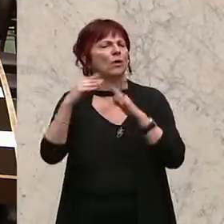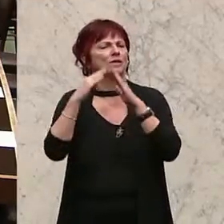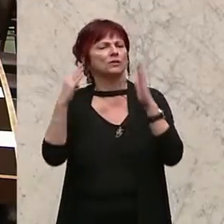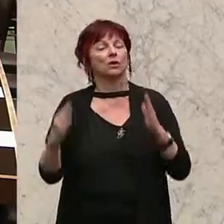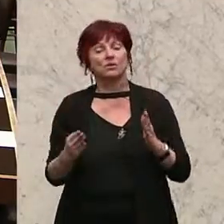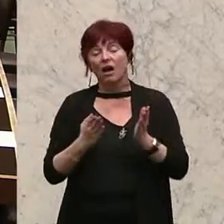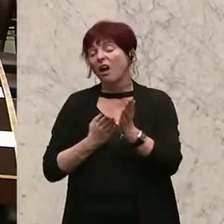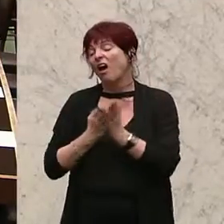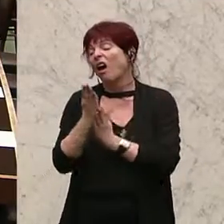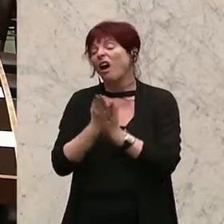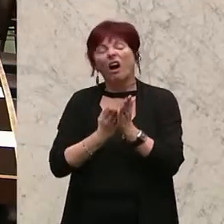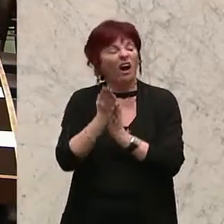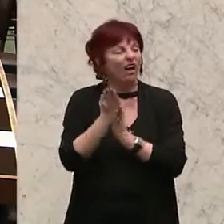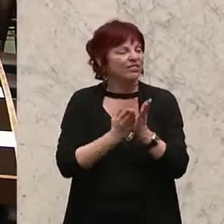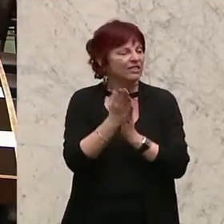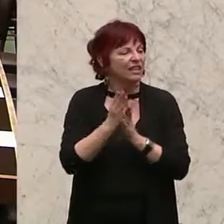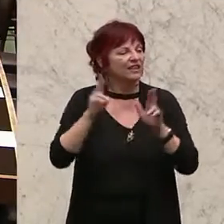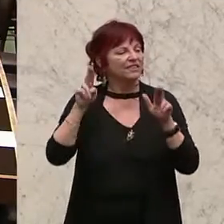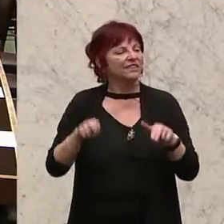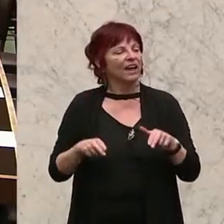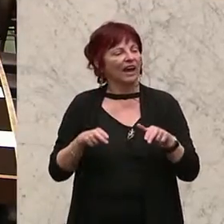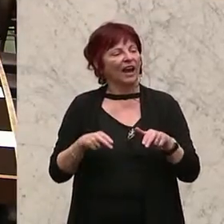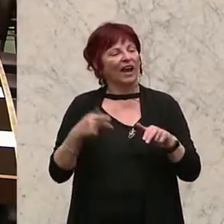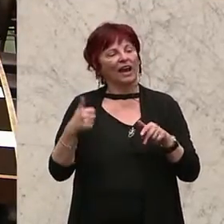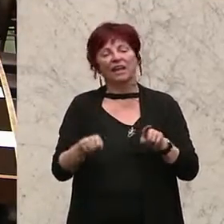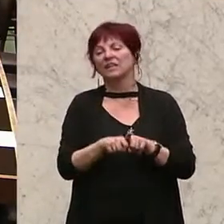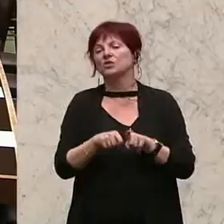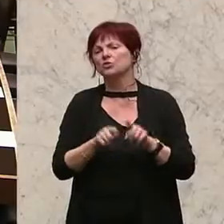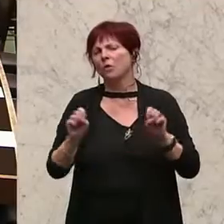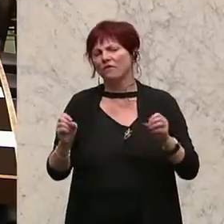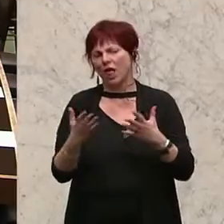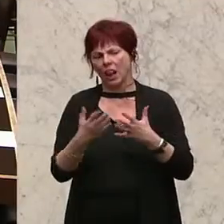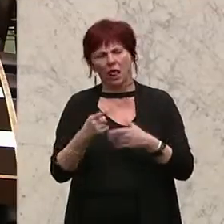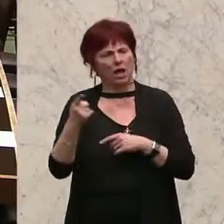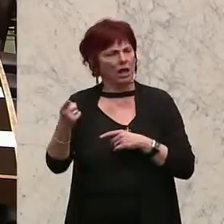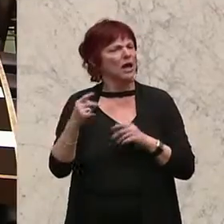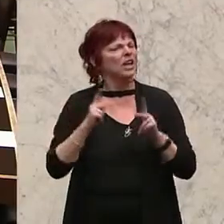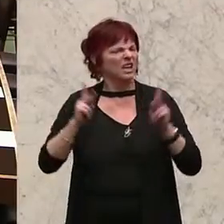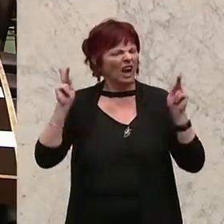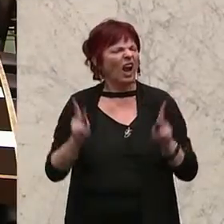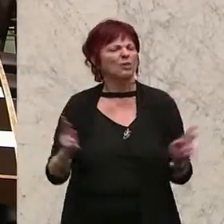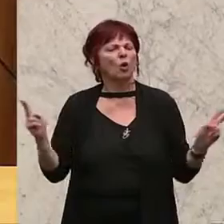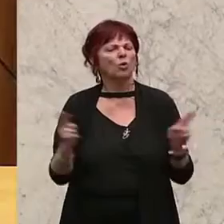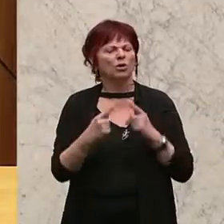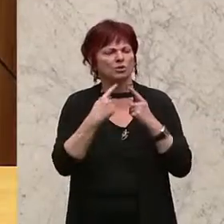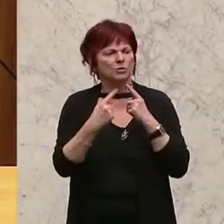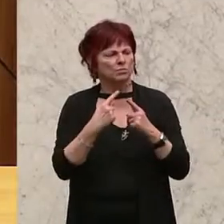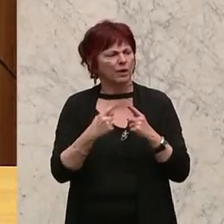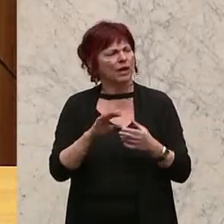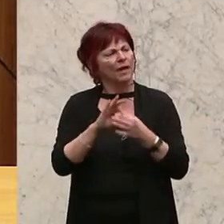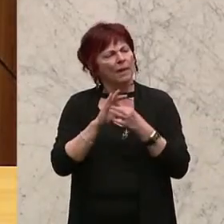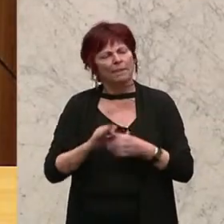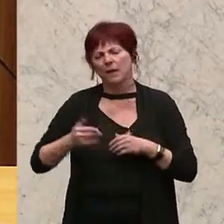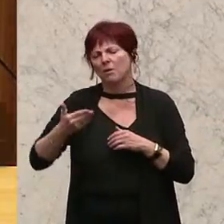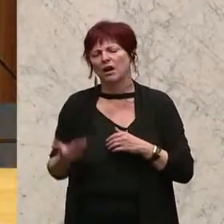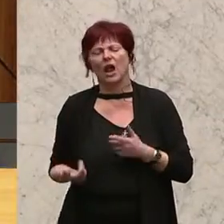bestimmten Fällen beim Minderjährigen zulässig. Erster Redner Otto Pendl, Sicherheitssprecher der SPÖ. Abschluss geht es, das weiß er